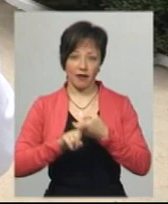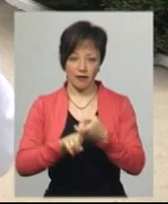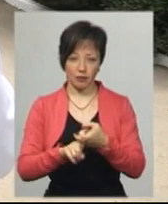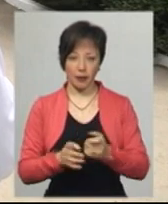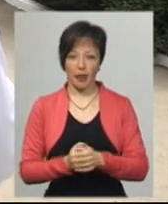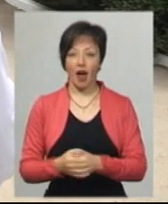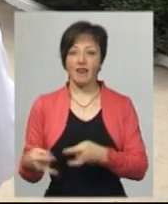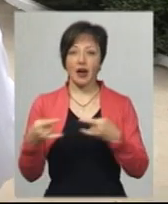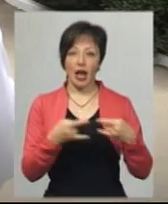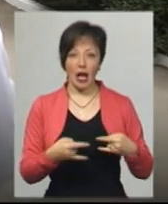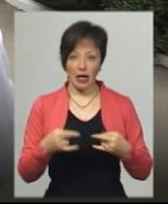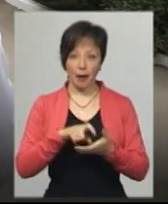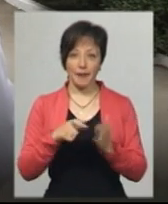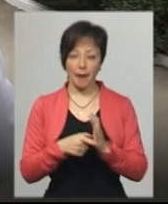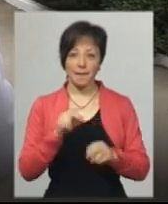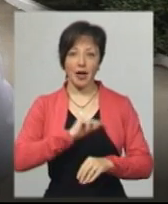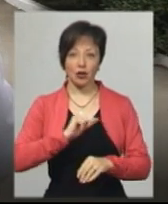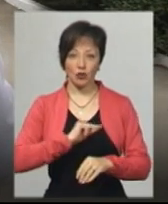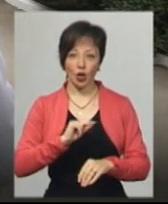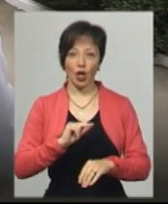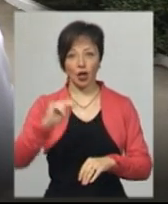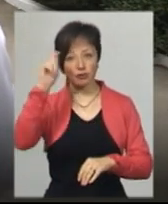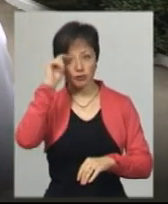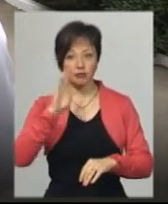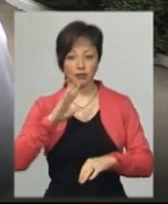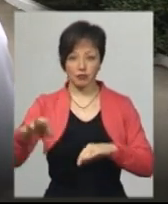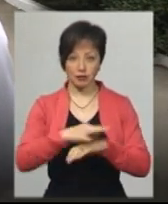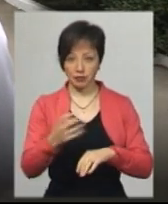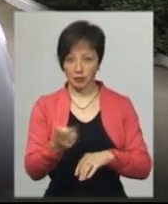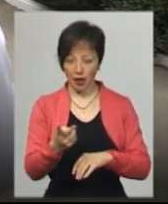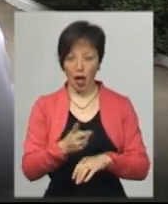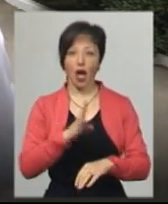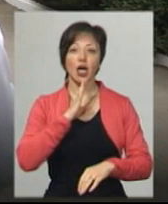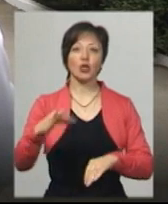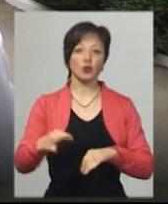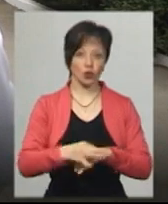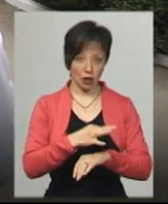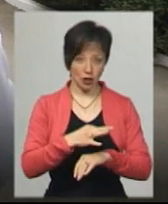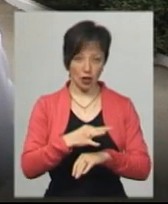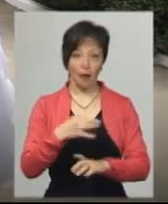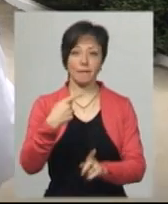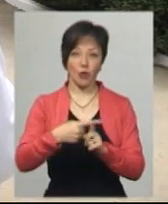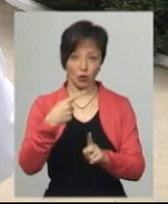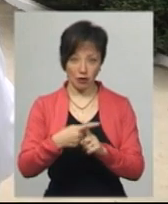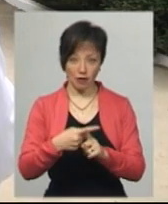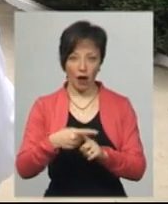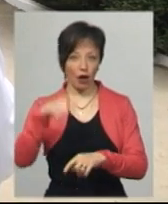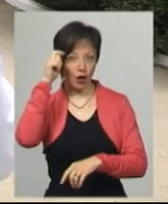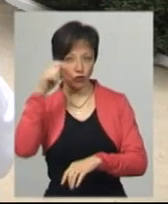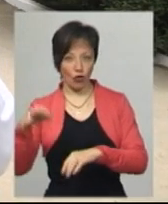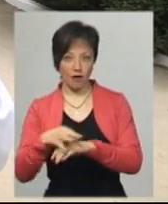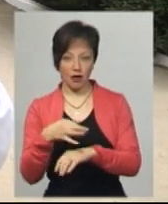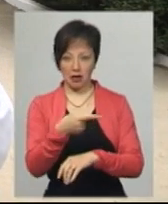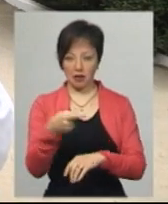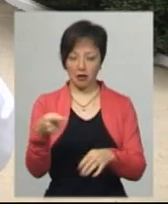рентген-кабінеті працює дружина і чоловік. Дружина позитивна, чоловік негативний.